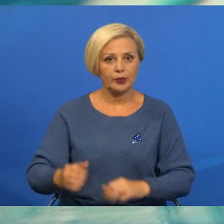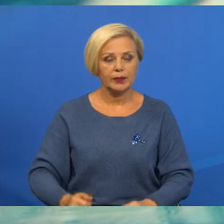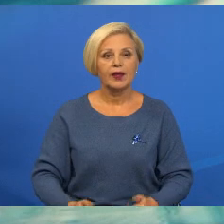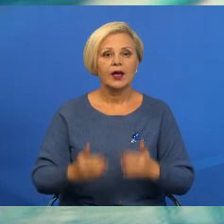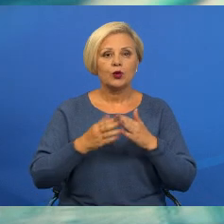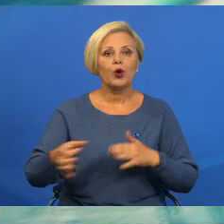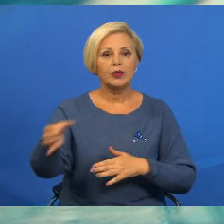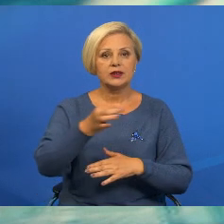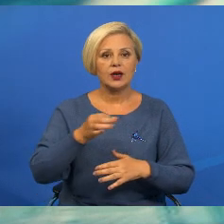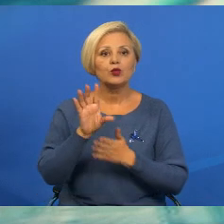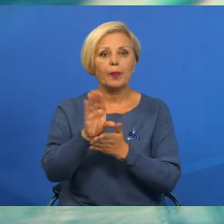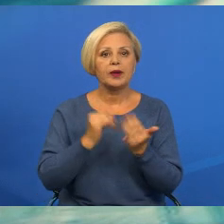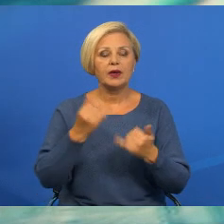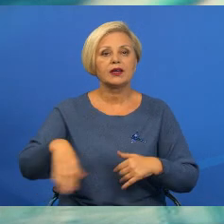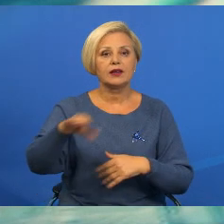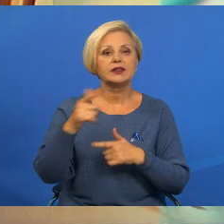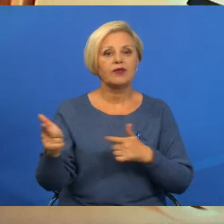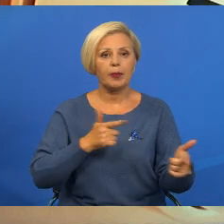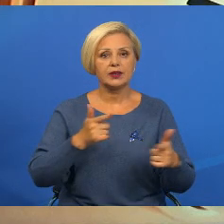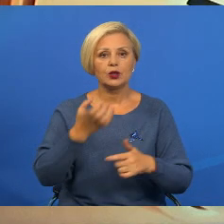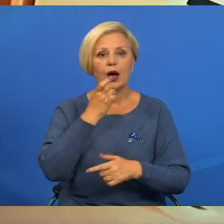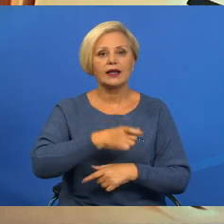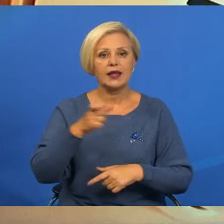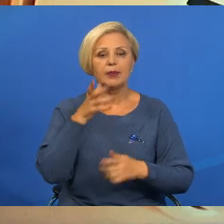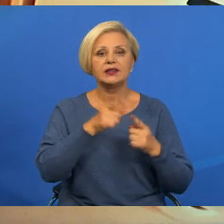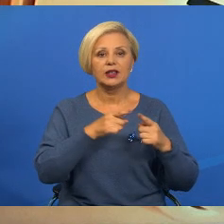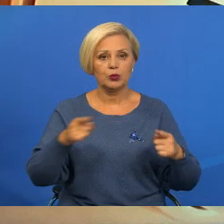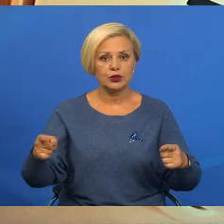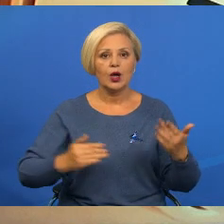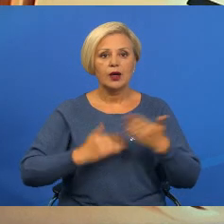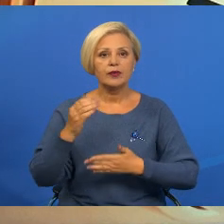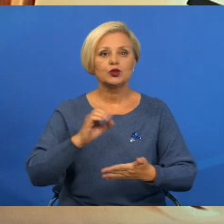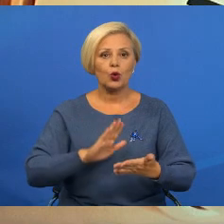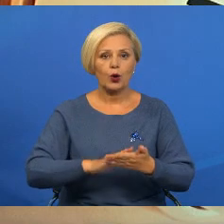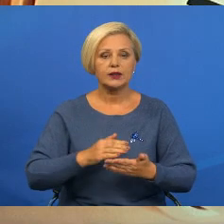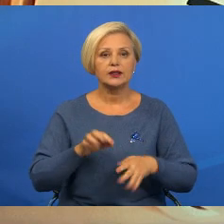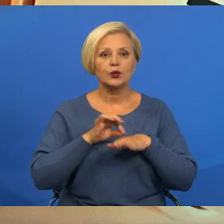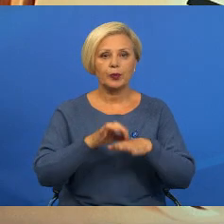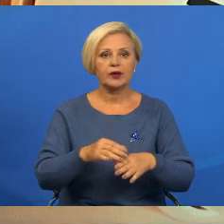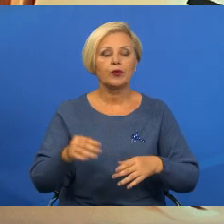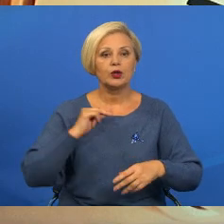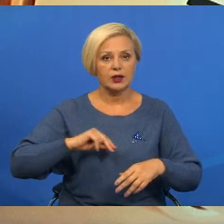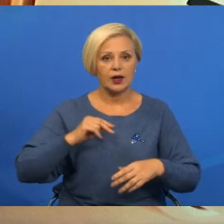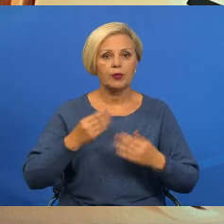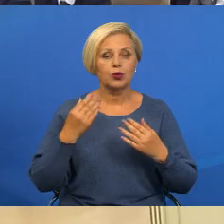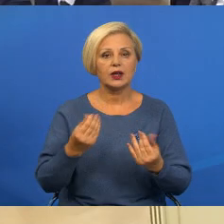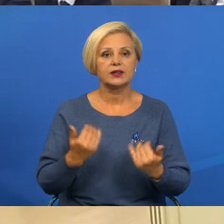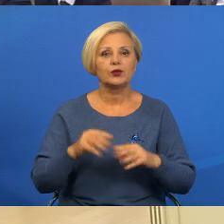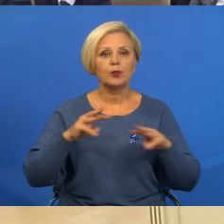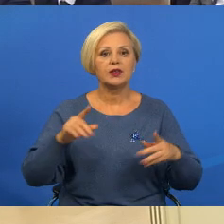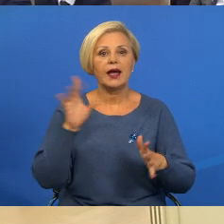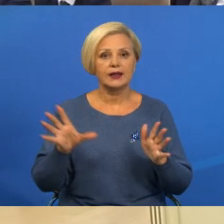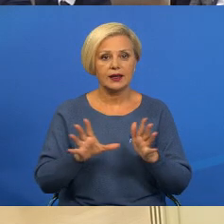Гомельская область – приклад для всех у подрыхтовцы датя пляльного сезона. Высокую отзнаку проводимой в регионе работе дал сегодня министр